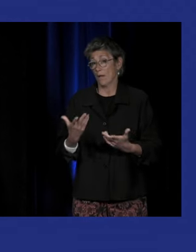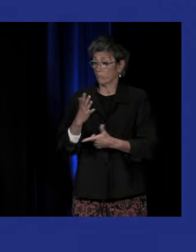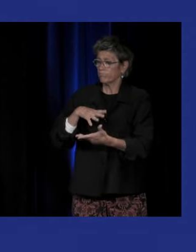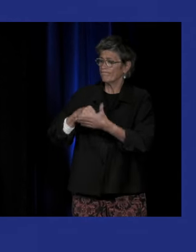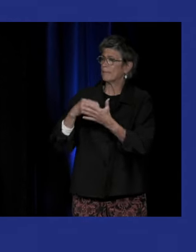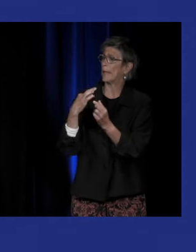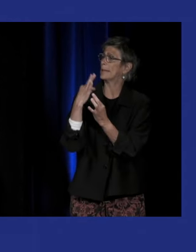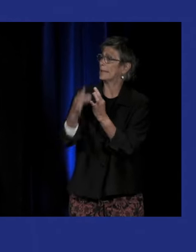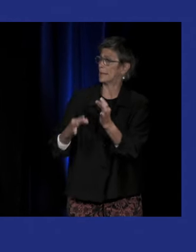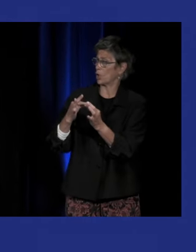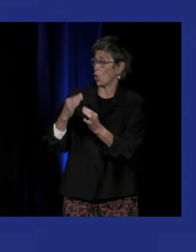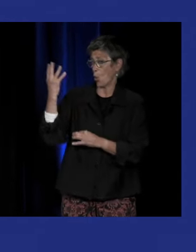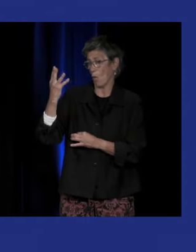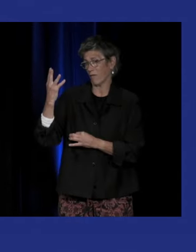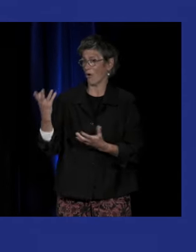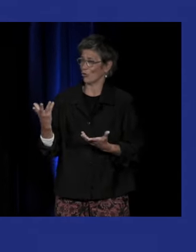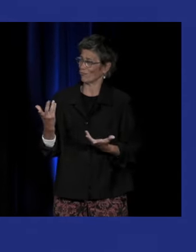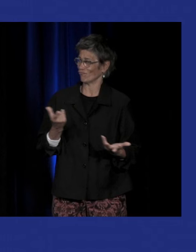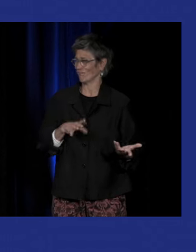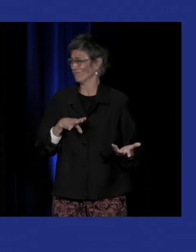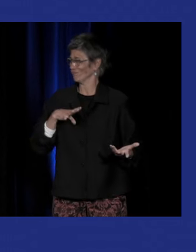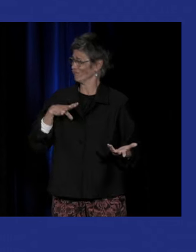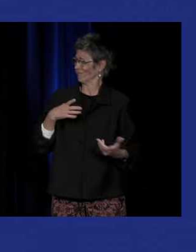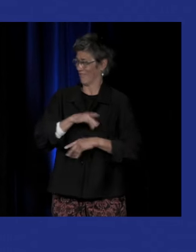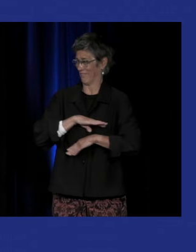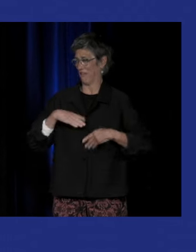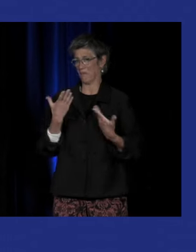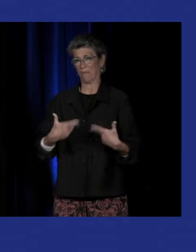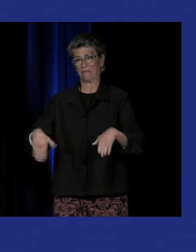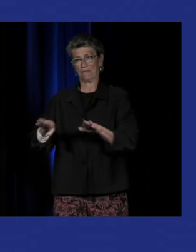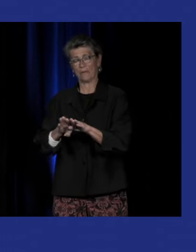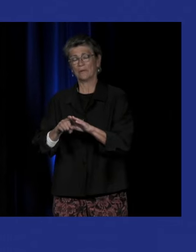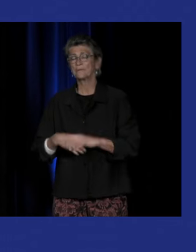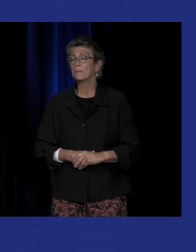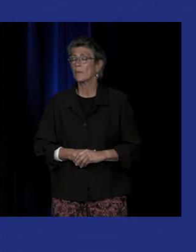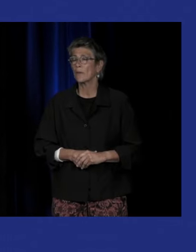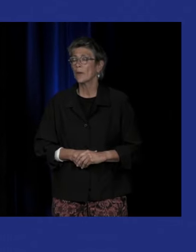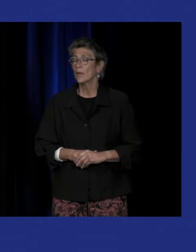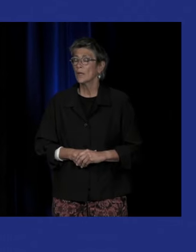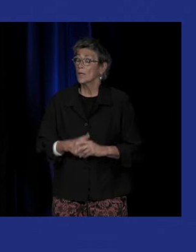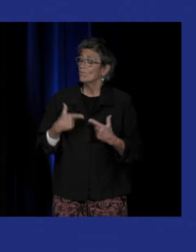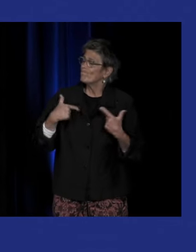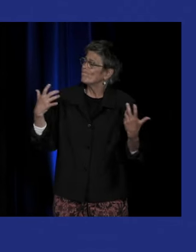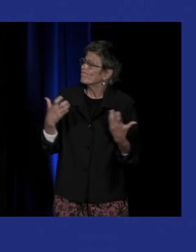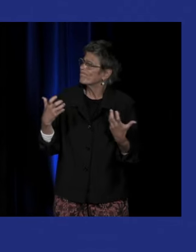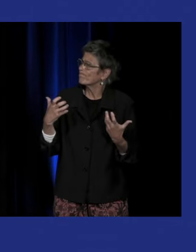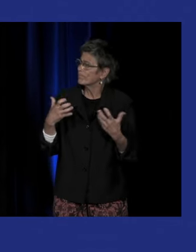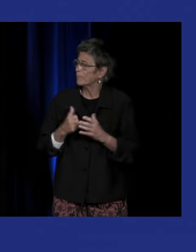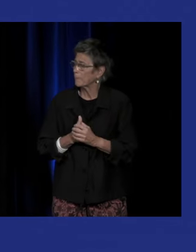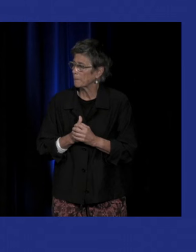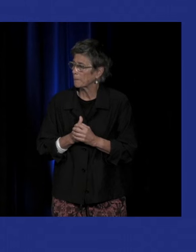du cycle. On a l'honneur de le clôturer et on avait envie de